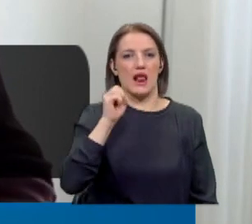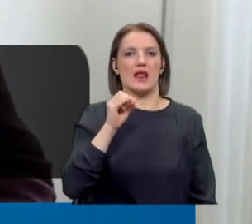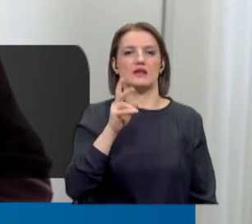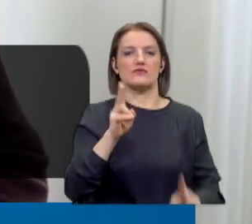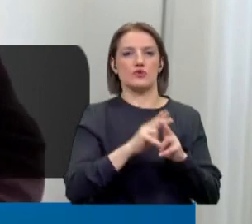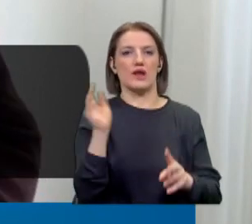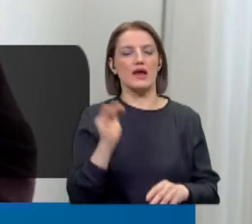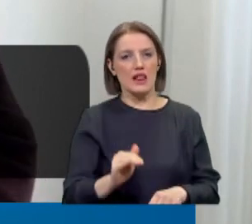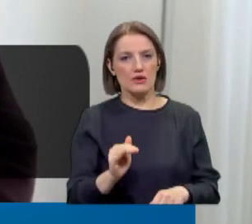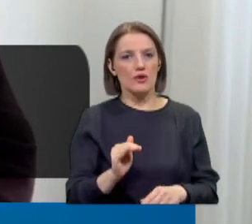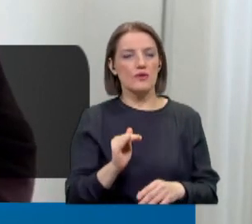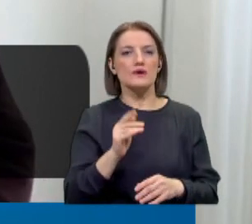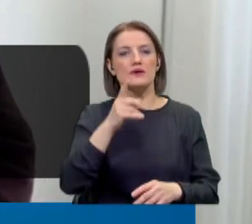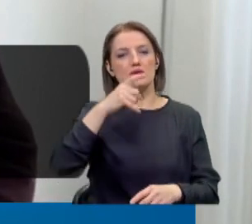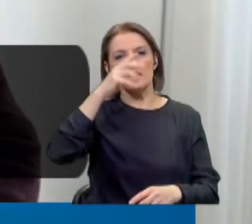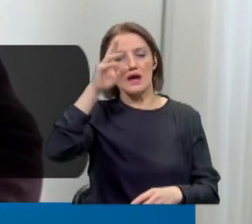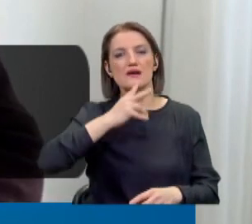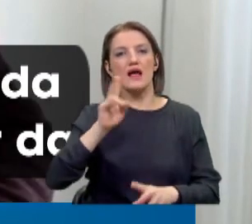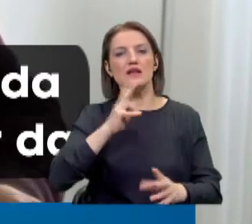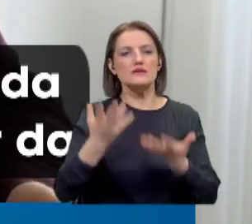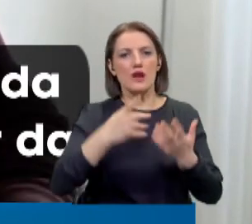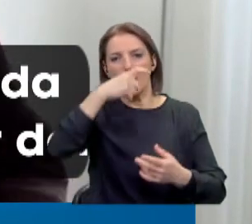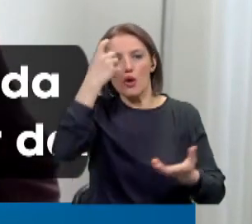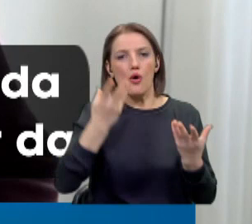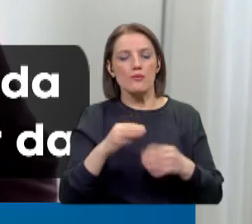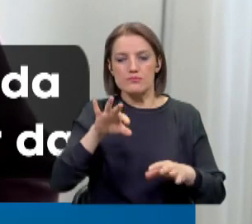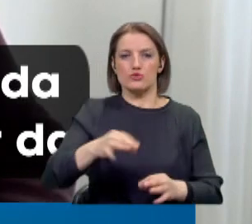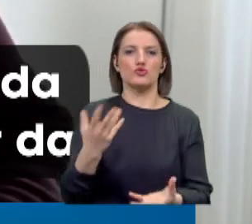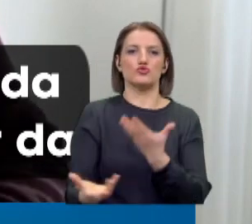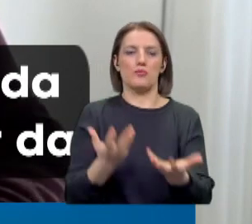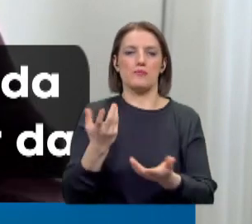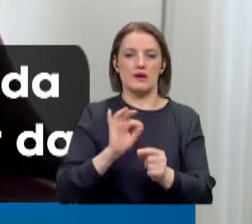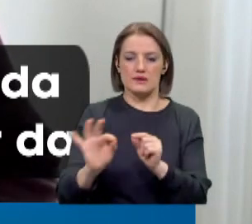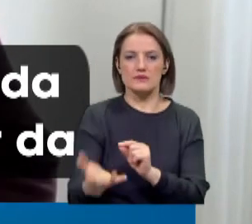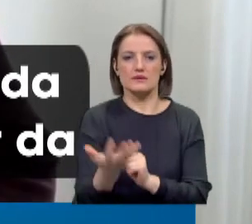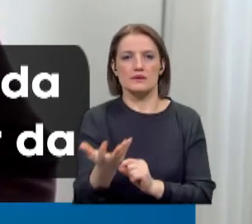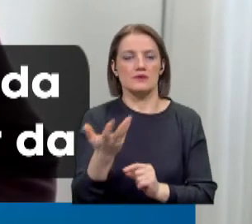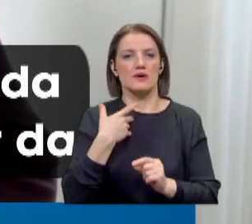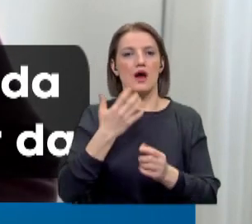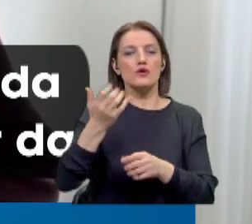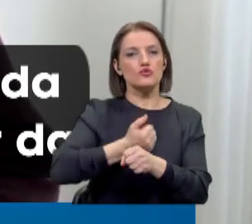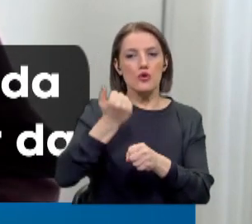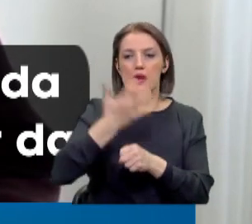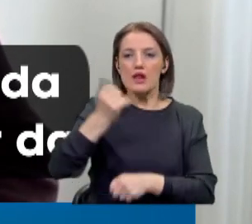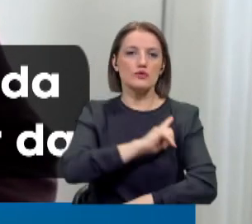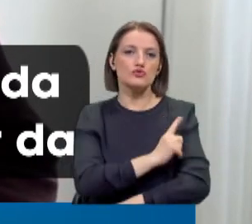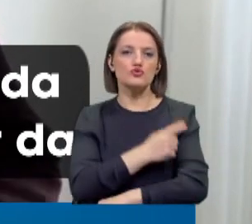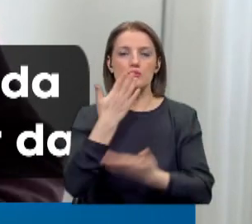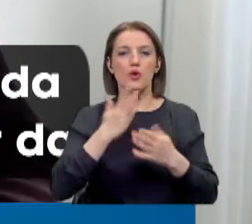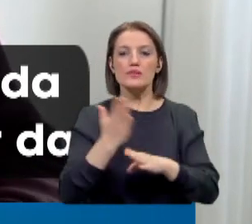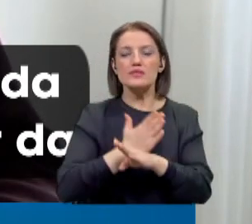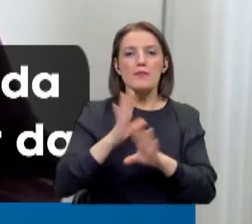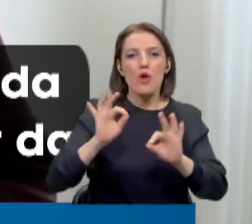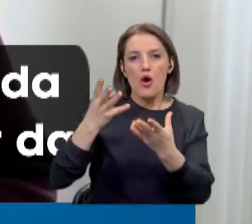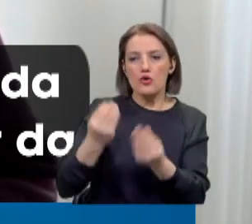paramız geliyor. CRM'le ısınamadık. Bu sefer bugün zobayı yaktık. Ve kömür acık durumum da yok. Niye böyle oluyor?